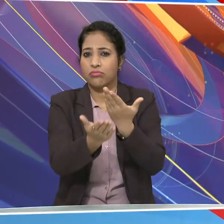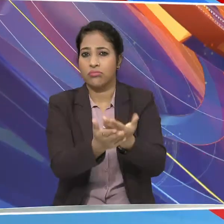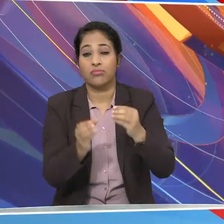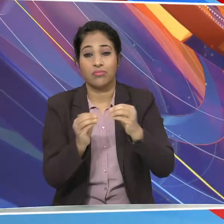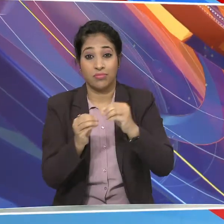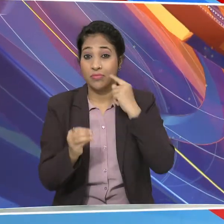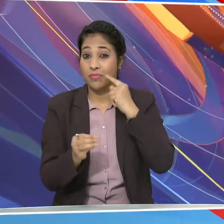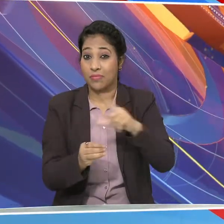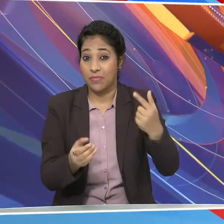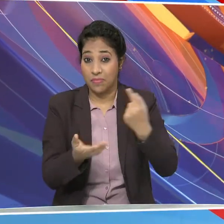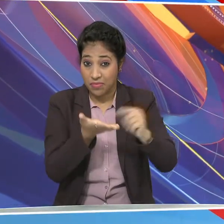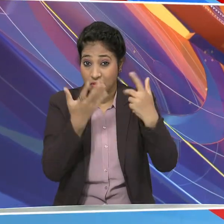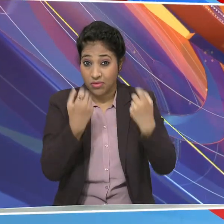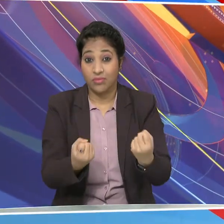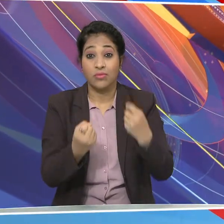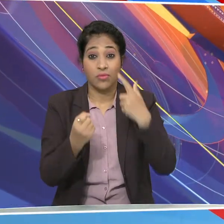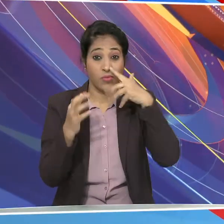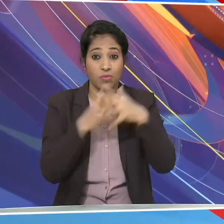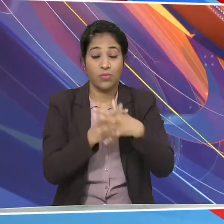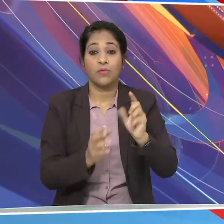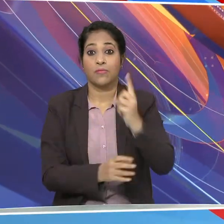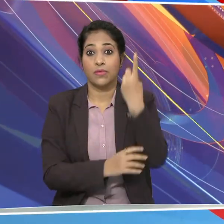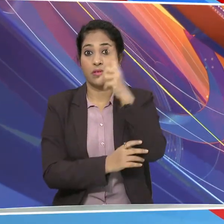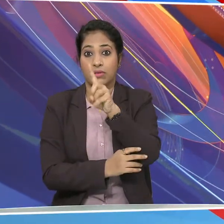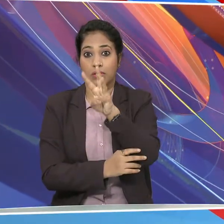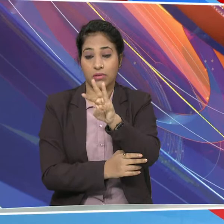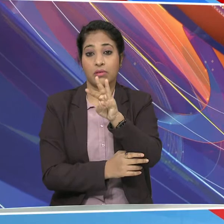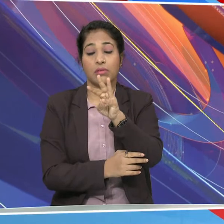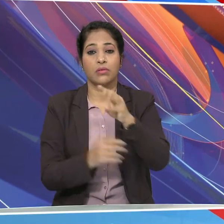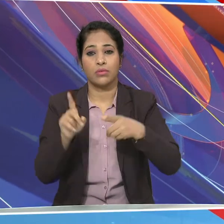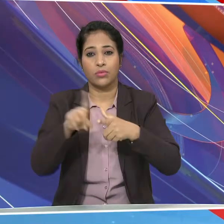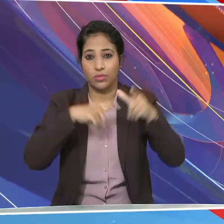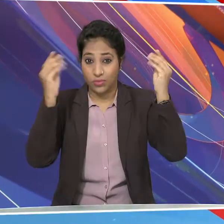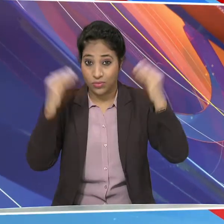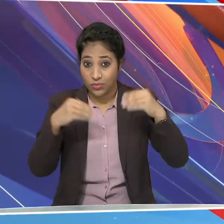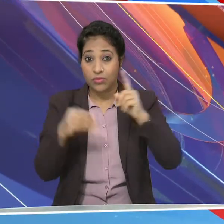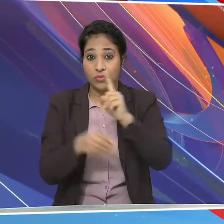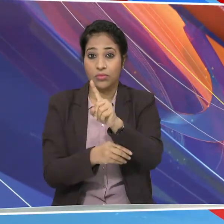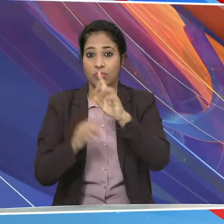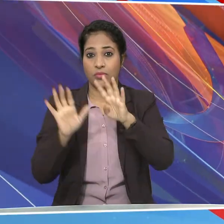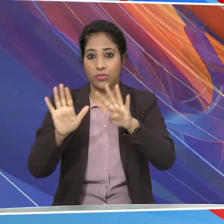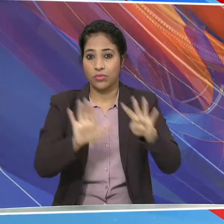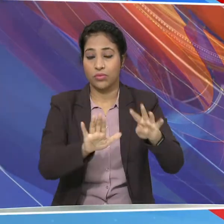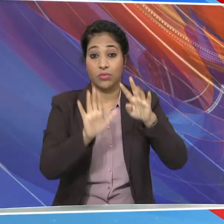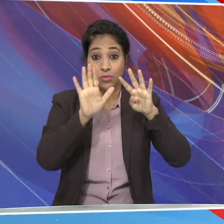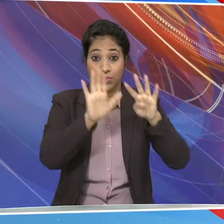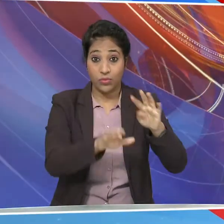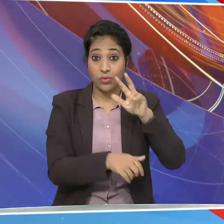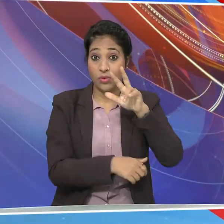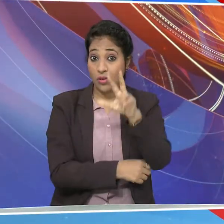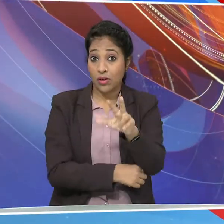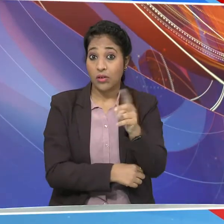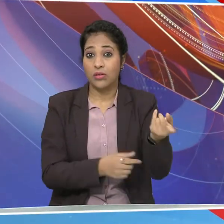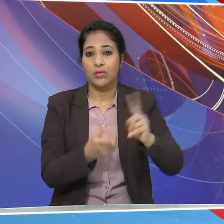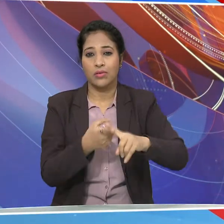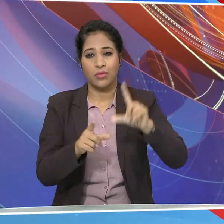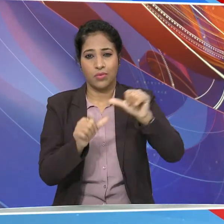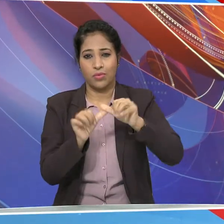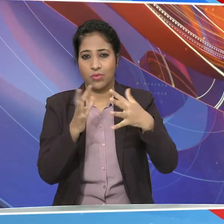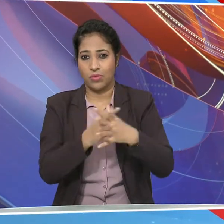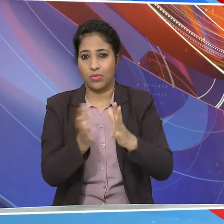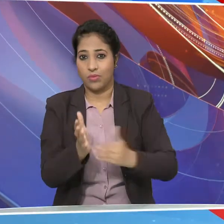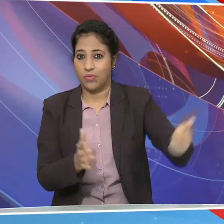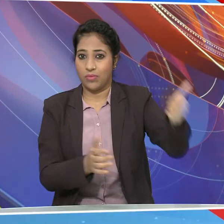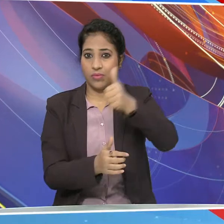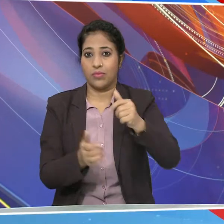पहली बार 13 जुलाई 1998 को लोकसभा में कानून मंत्री M. थंबी दुरई ने इस विधे